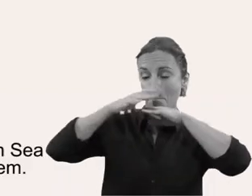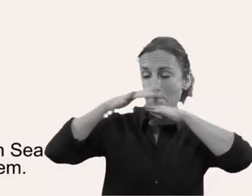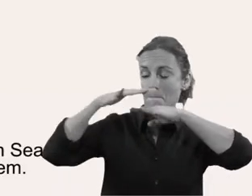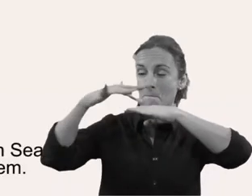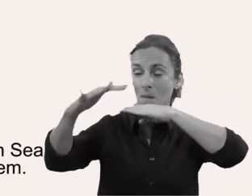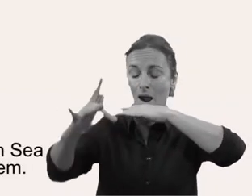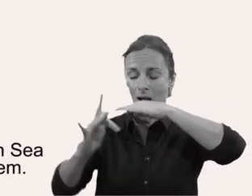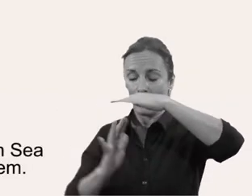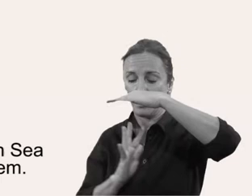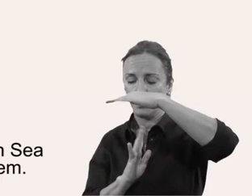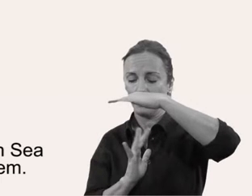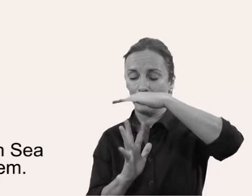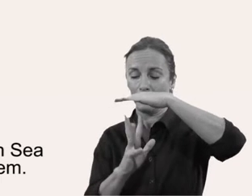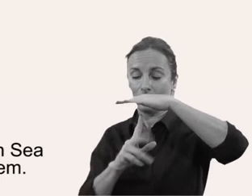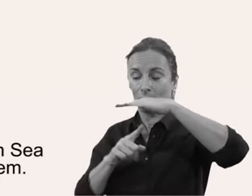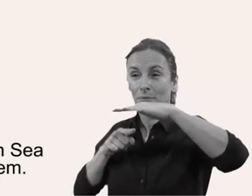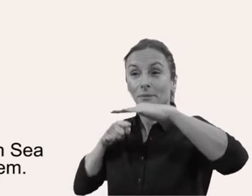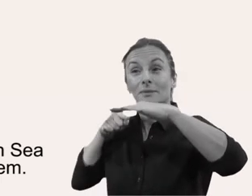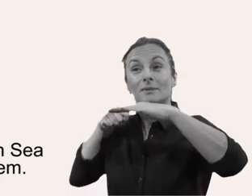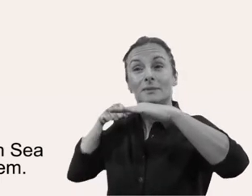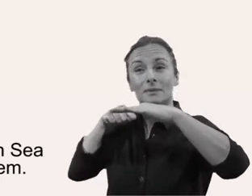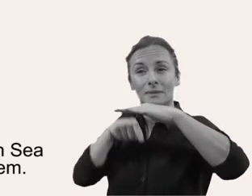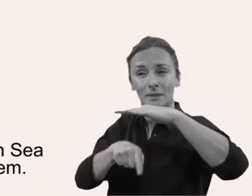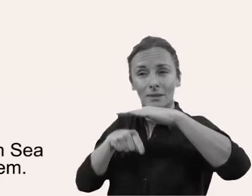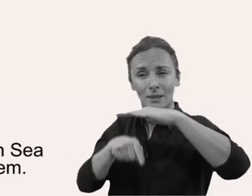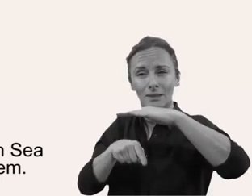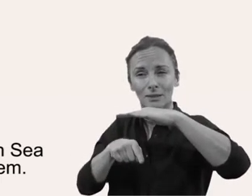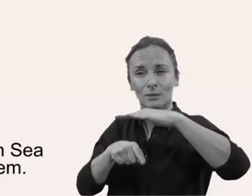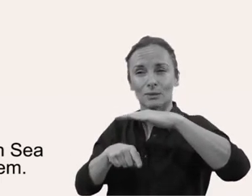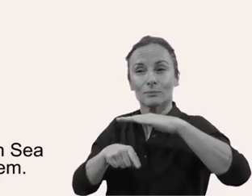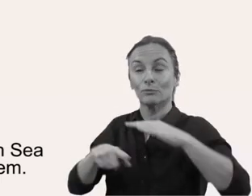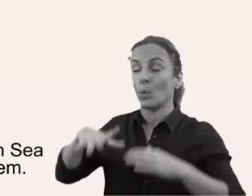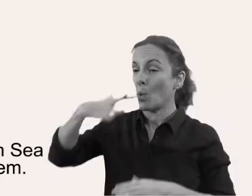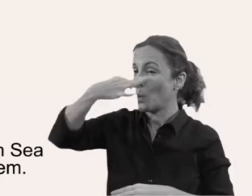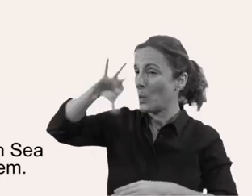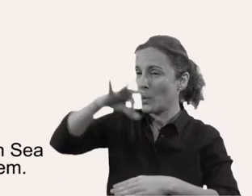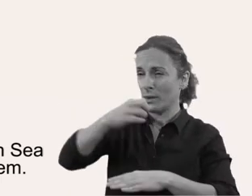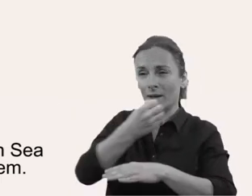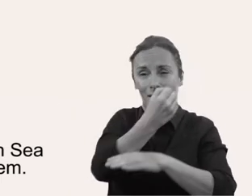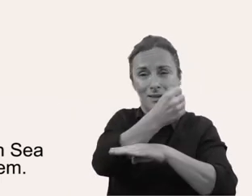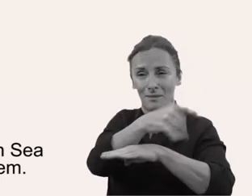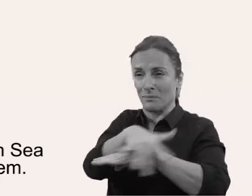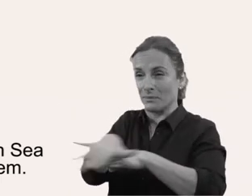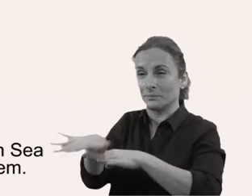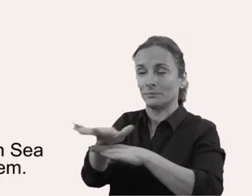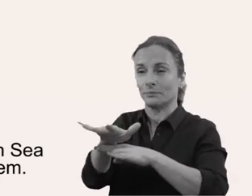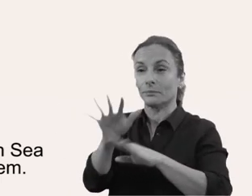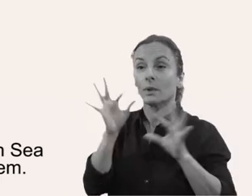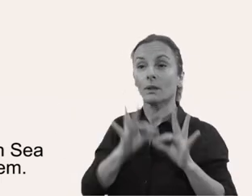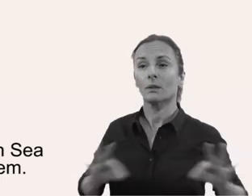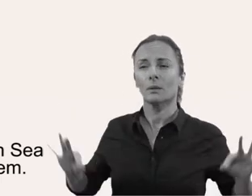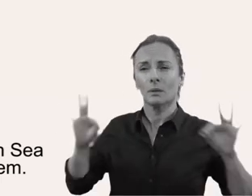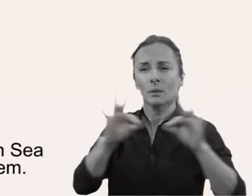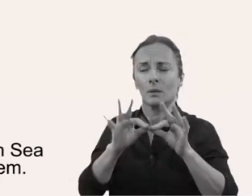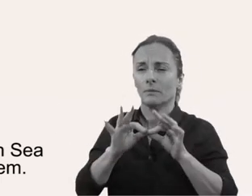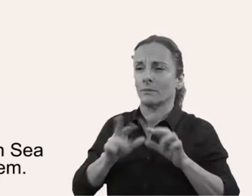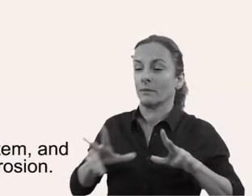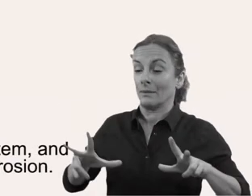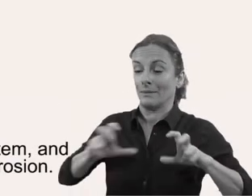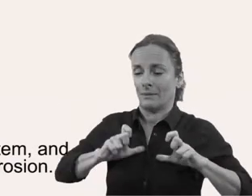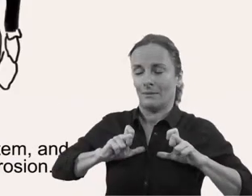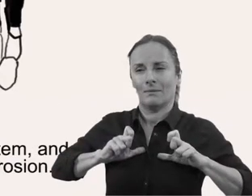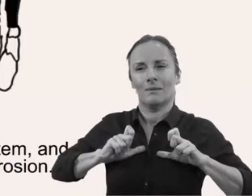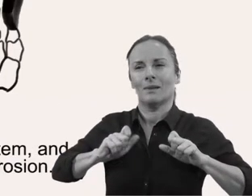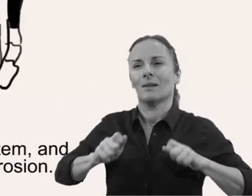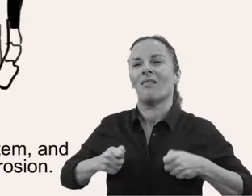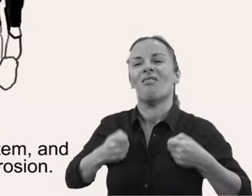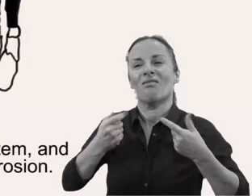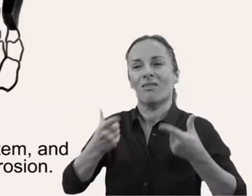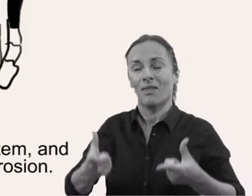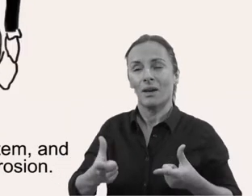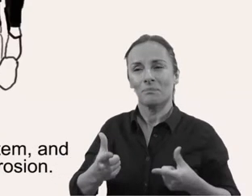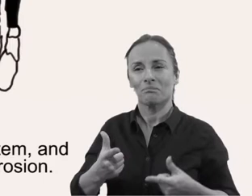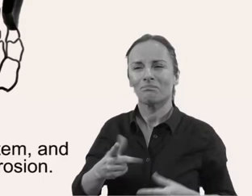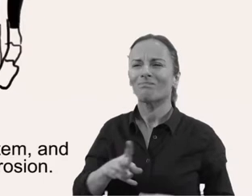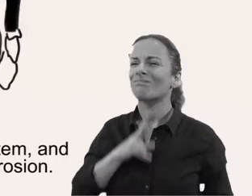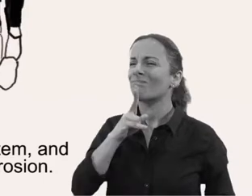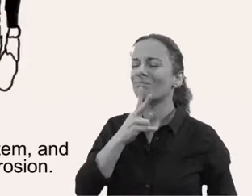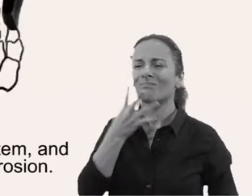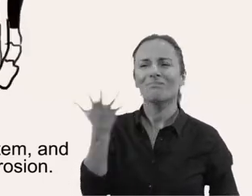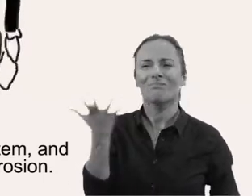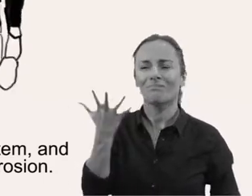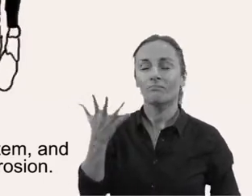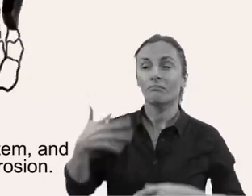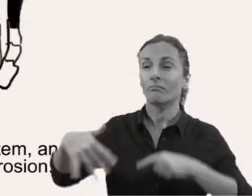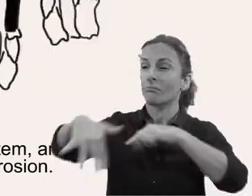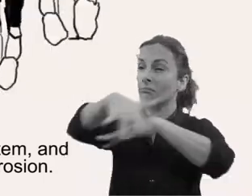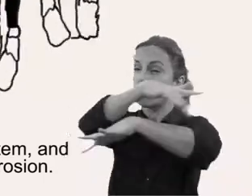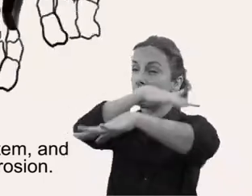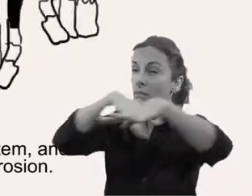La posidònia és exclusiva de la mà mediterrània i té una importància fonamental en l'ecosistema. Viva és el pulmó de